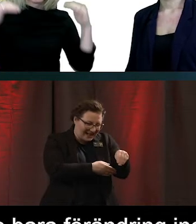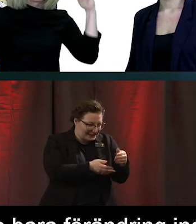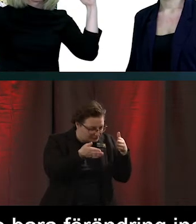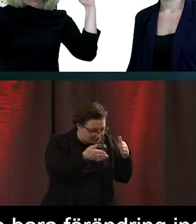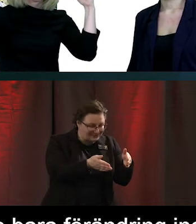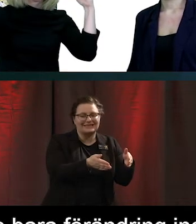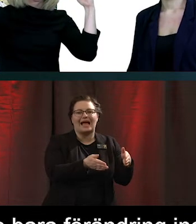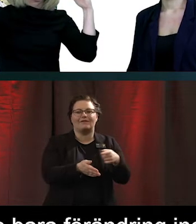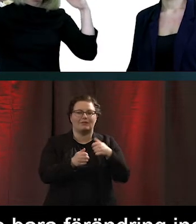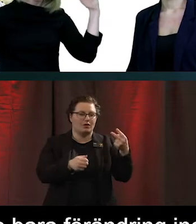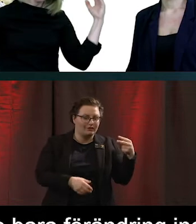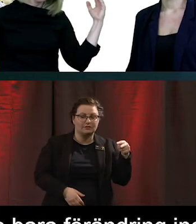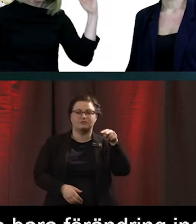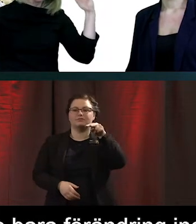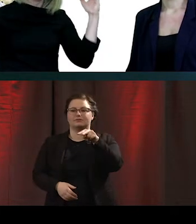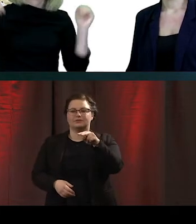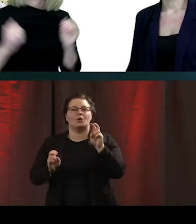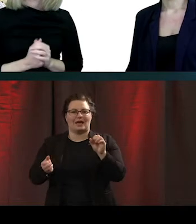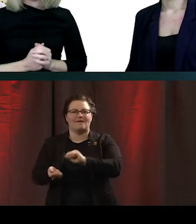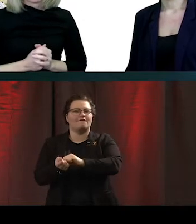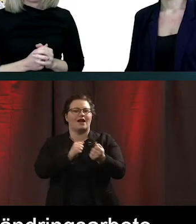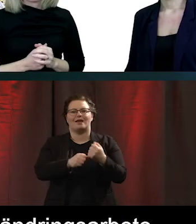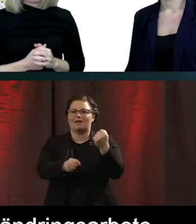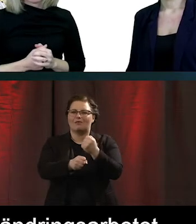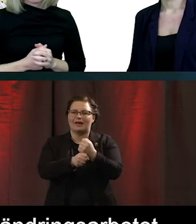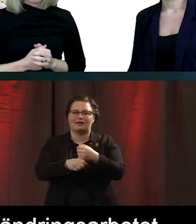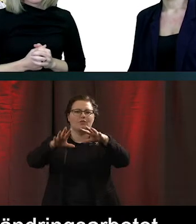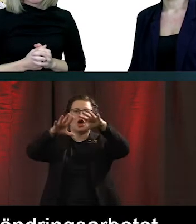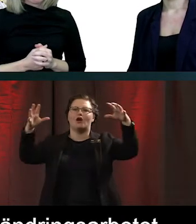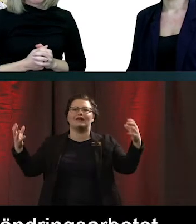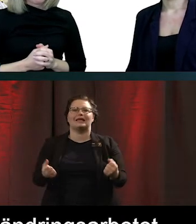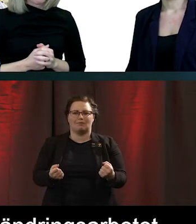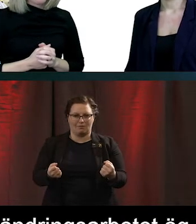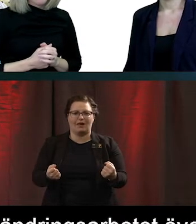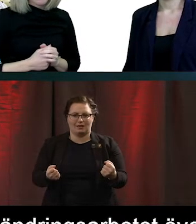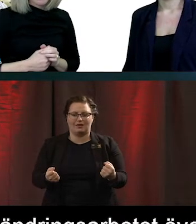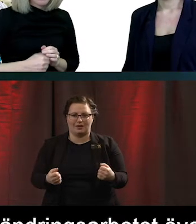Utan vi behöver också lyfta oss se förändringsarbetet ur ett övergripande perspektiv.